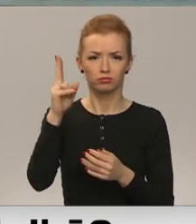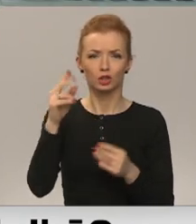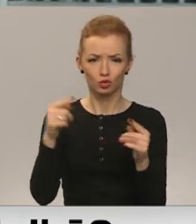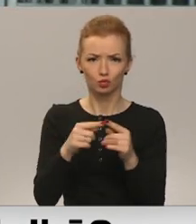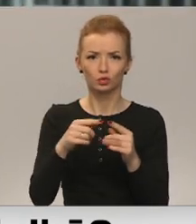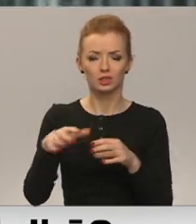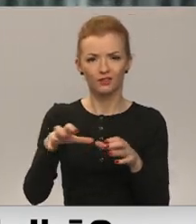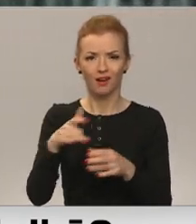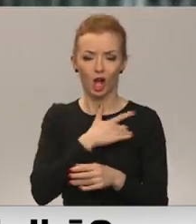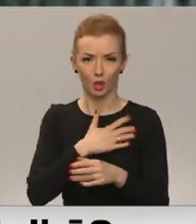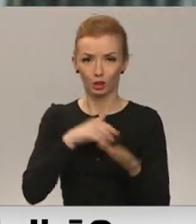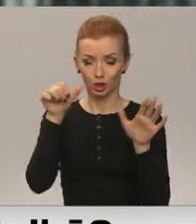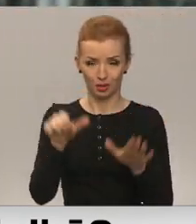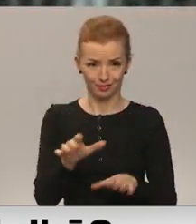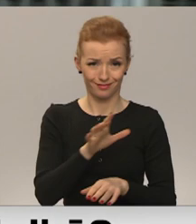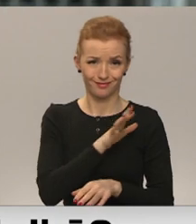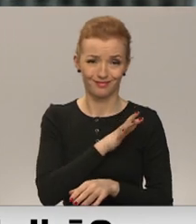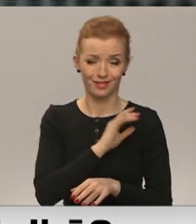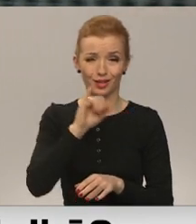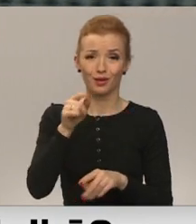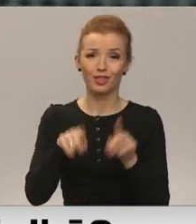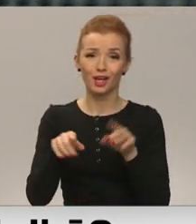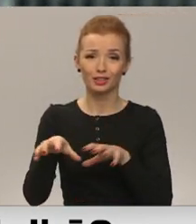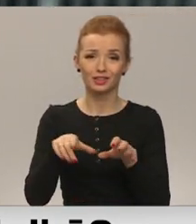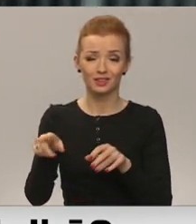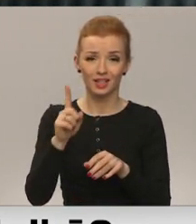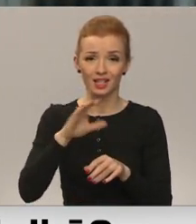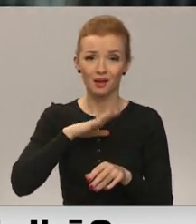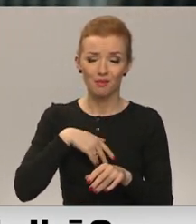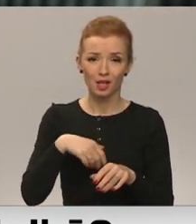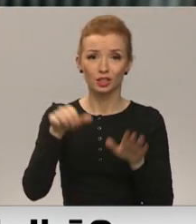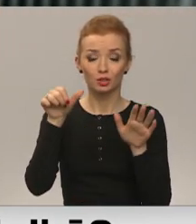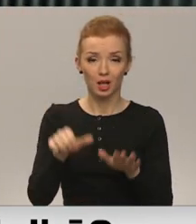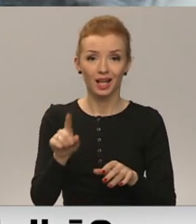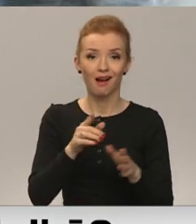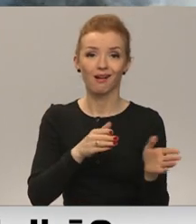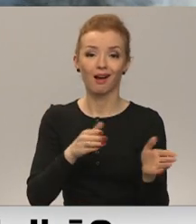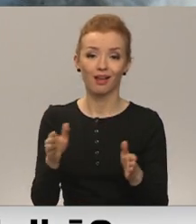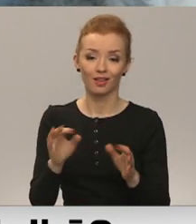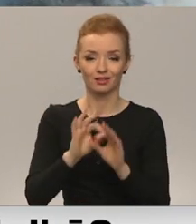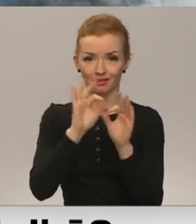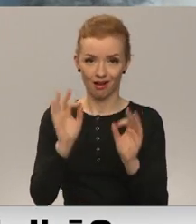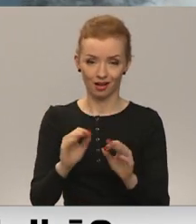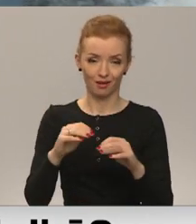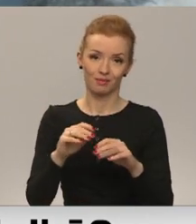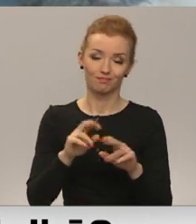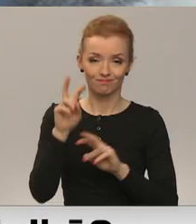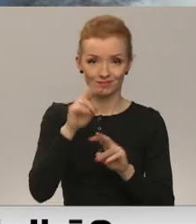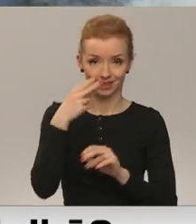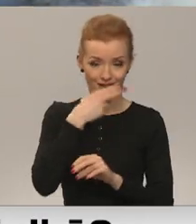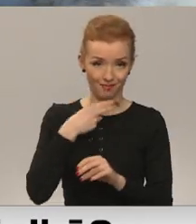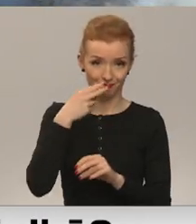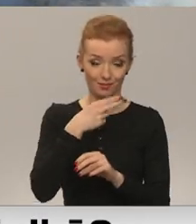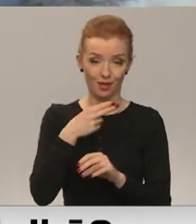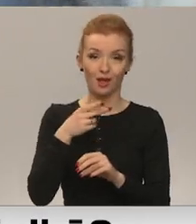noteikti nevarot neviens, jo esot arī tādi dzīvnieki, kuri tikai pēc pusgada ir gatavi adaptījai. Ropežu novada teritorijā